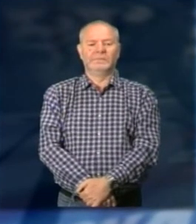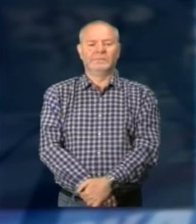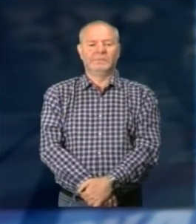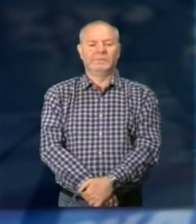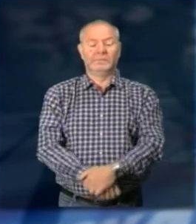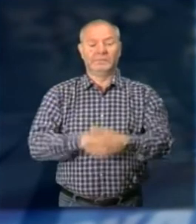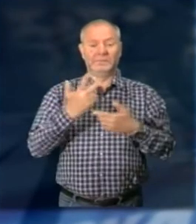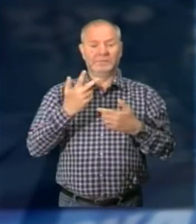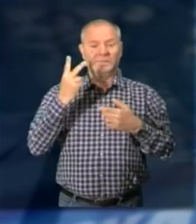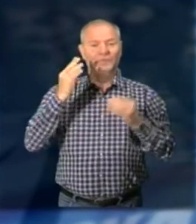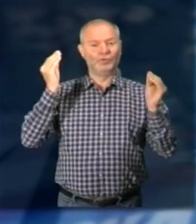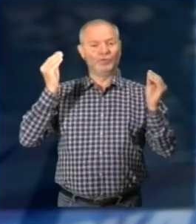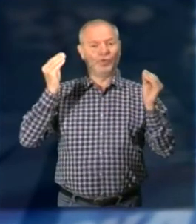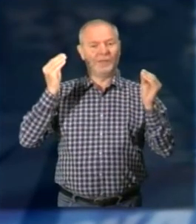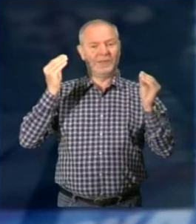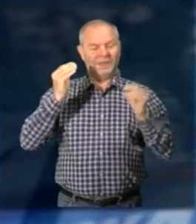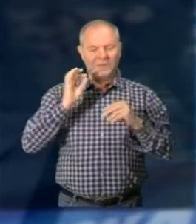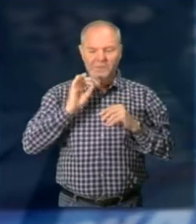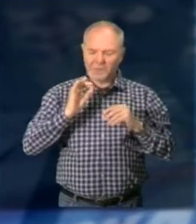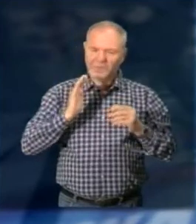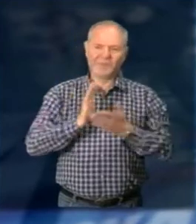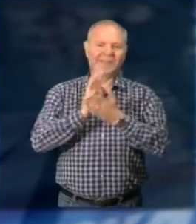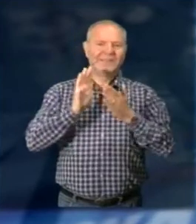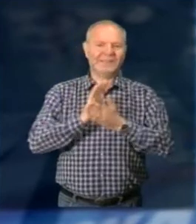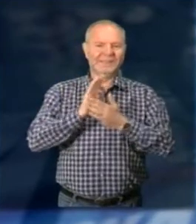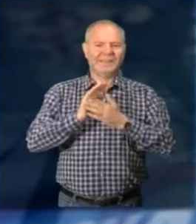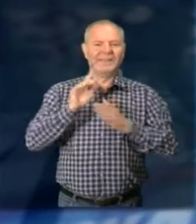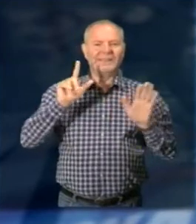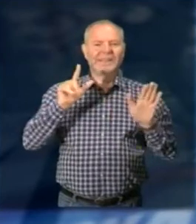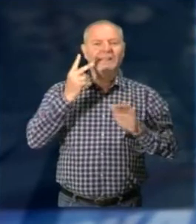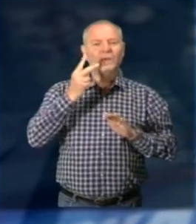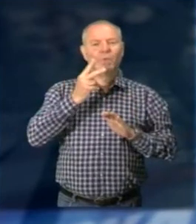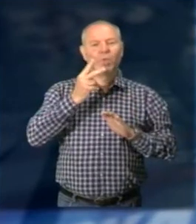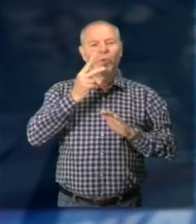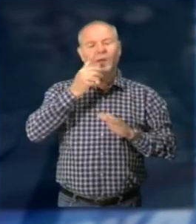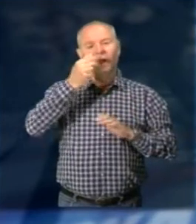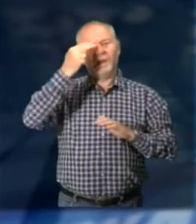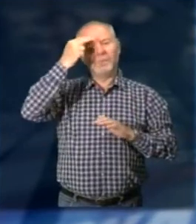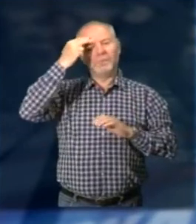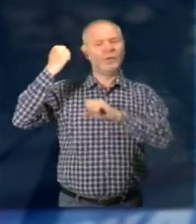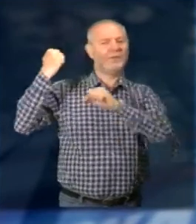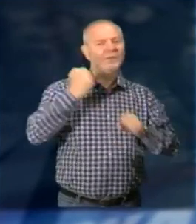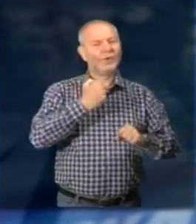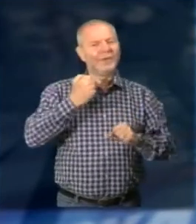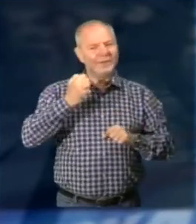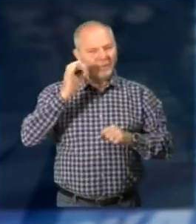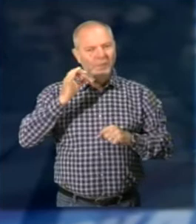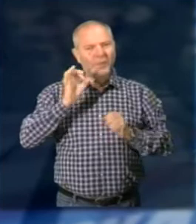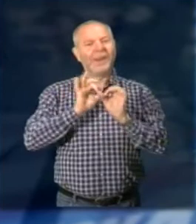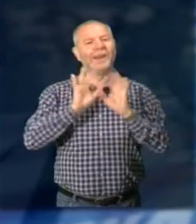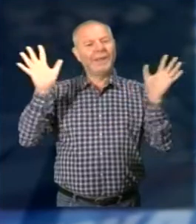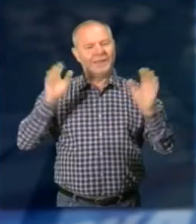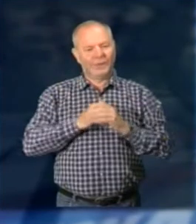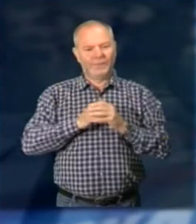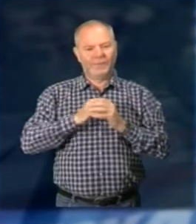Sono stati i giovani i protagonisti ieri delle celebrazioni in occasione del 72esimo anniversario della liberazione nel VCO A Omenia come in